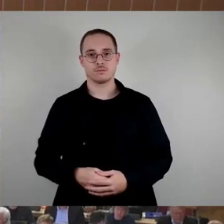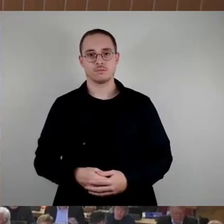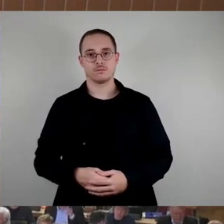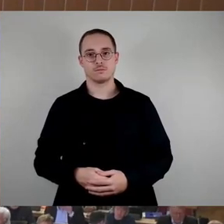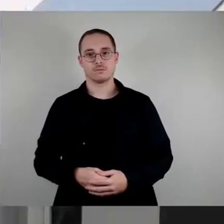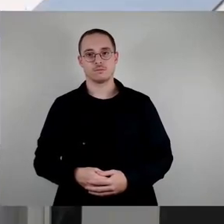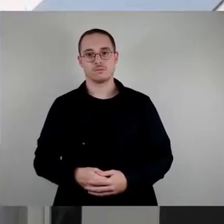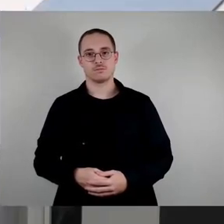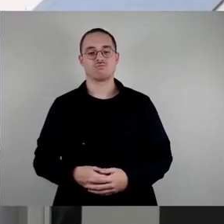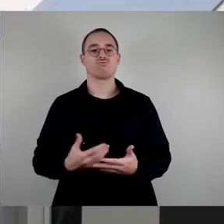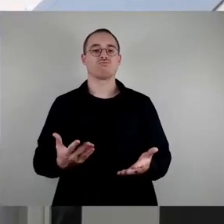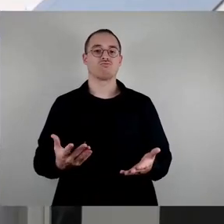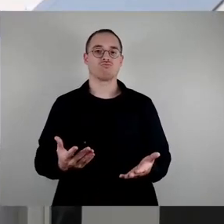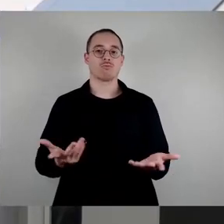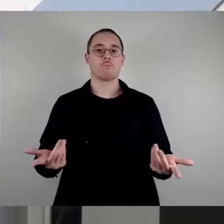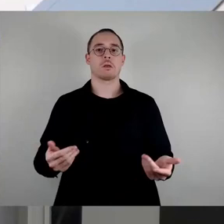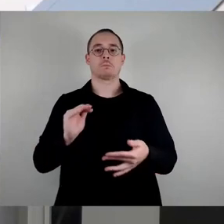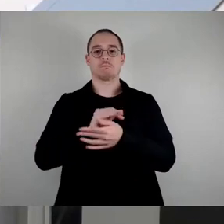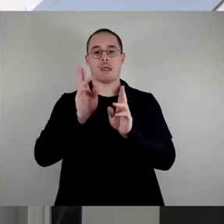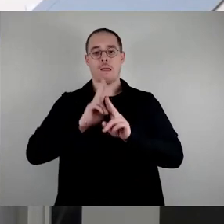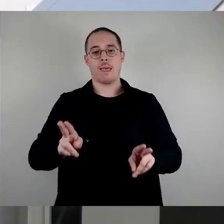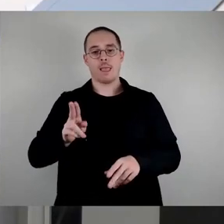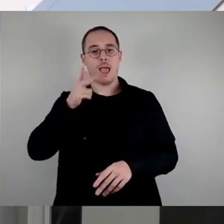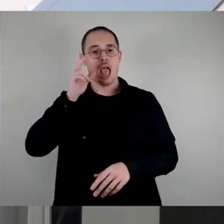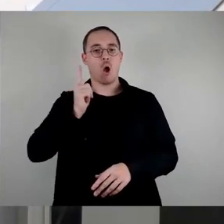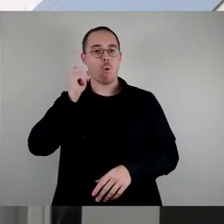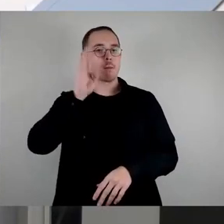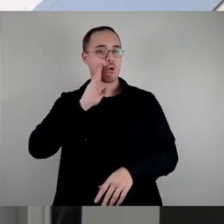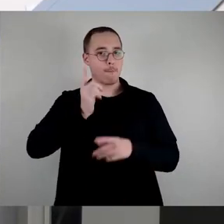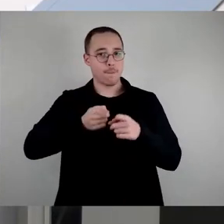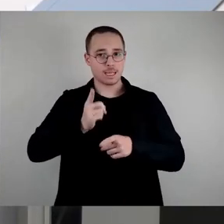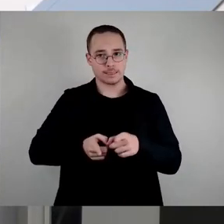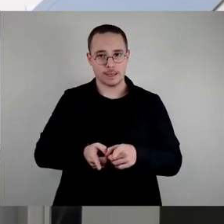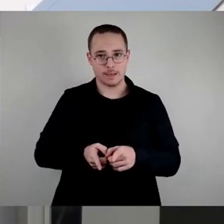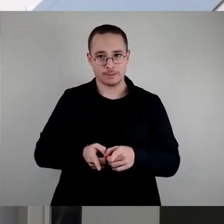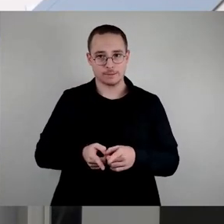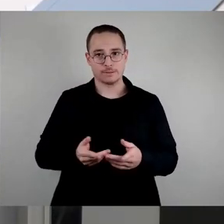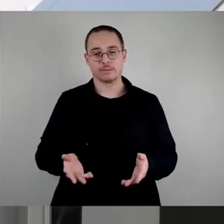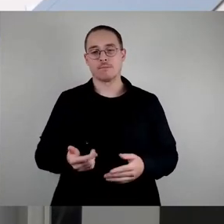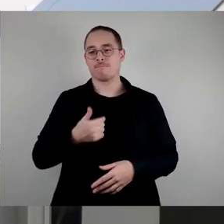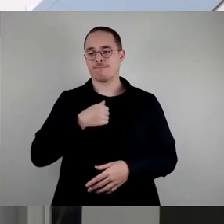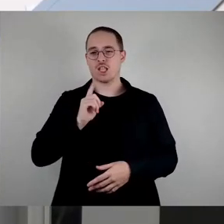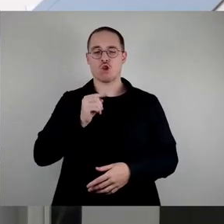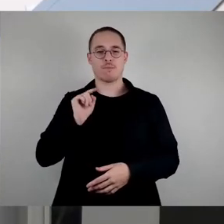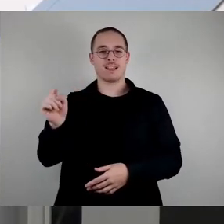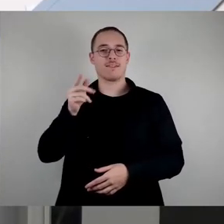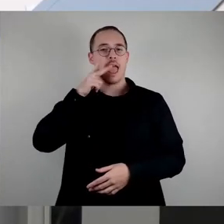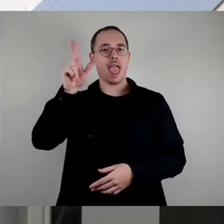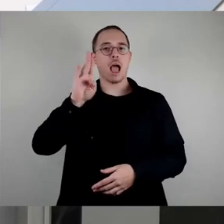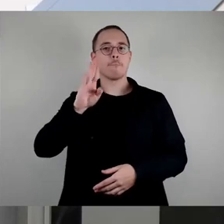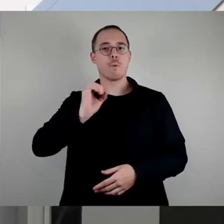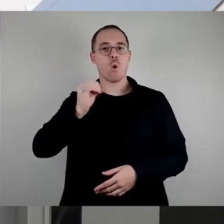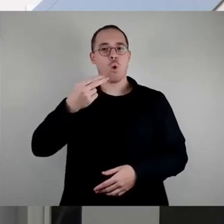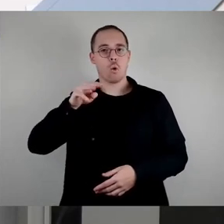Ja, sehr geehrter Herr Oberbürgermeister, ich möchte noch mal auf den Beitrag von Herrn Böhm eingehen, der